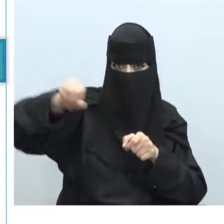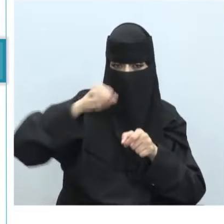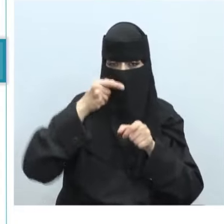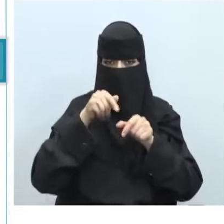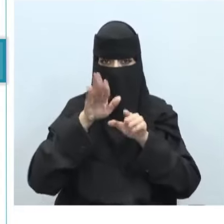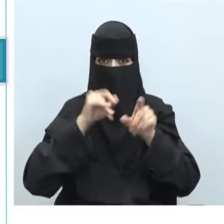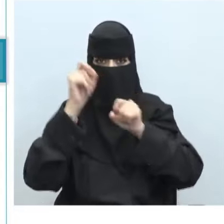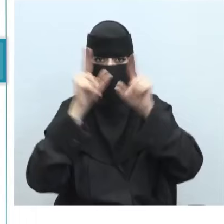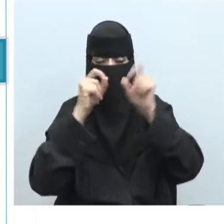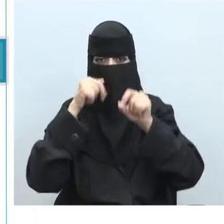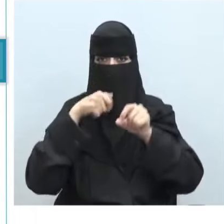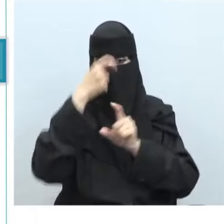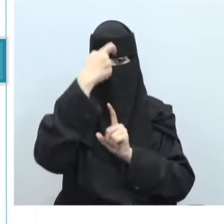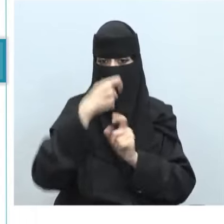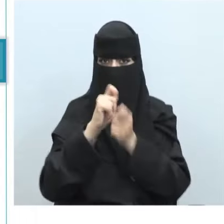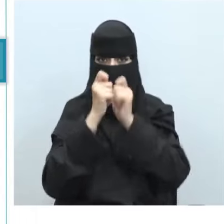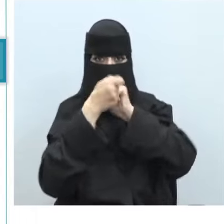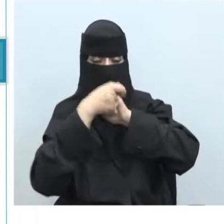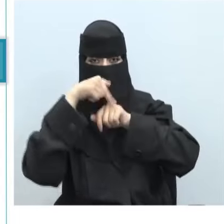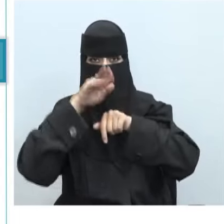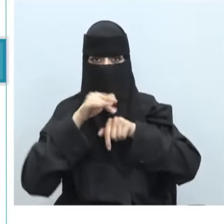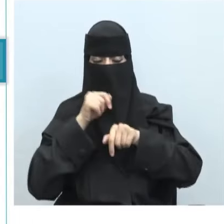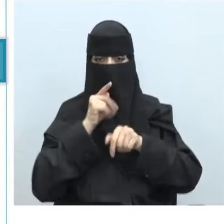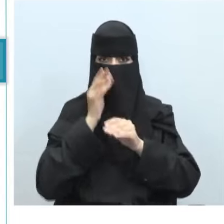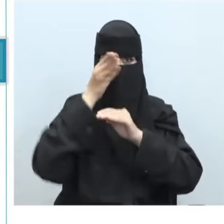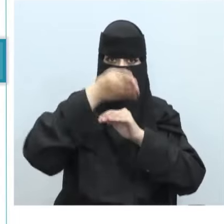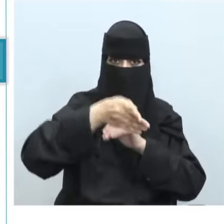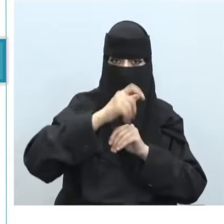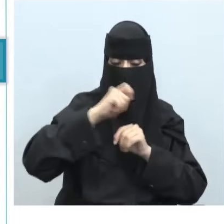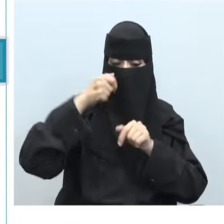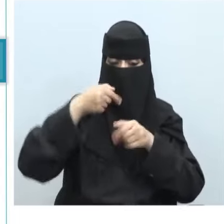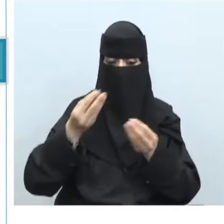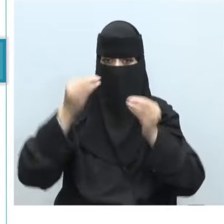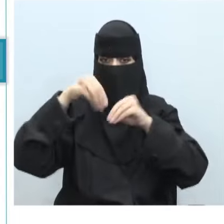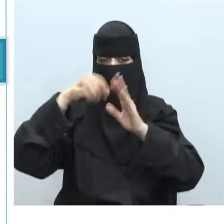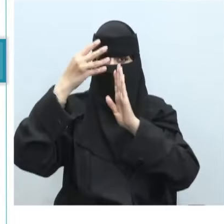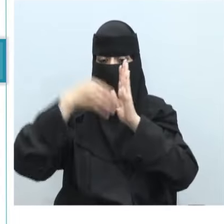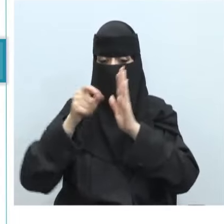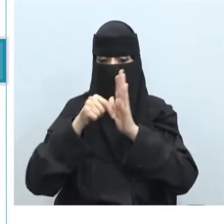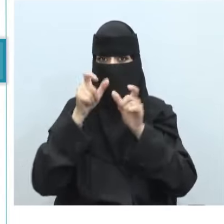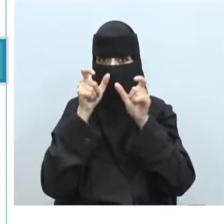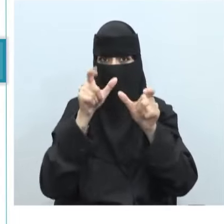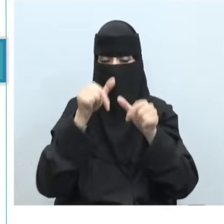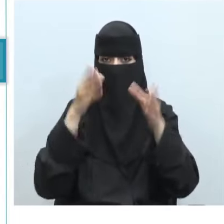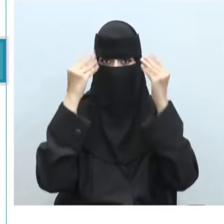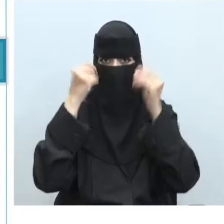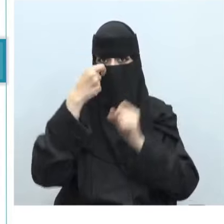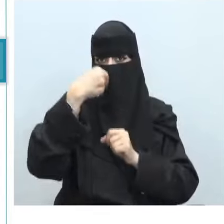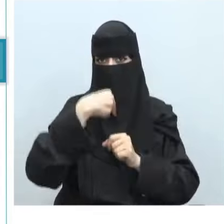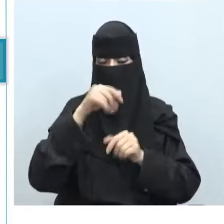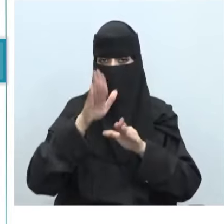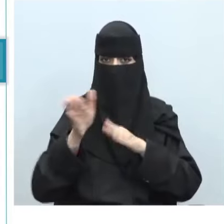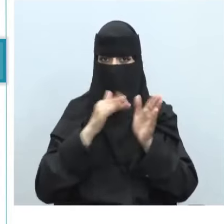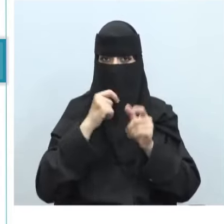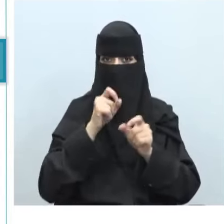الإنترنت، وانتحال الشخصية، وانتهاك الخصوصية كما يتضمن أحكاماً لحماية البيانات الشخصية